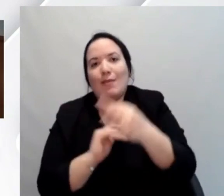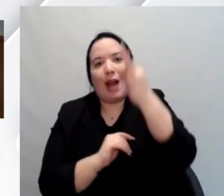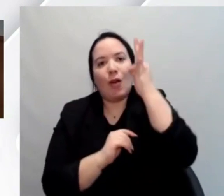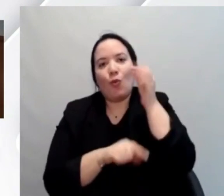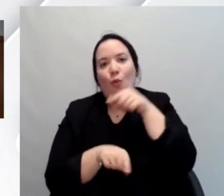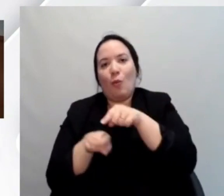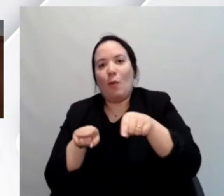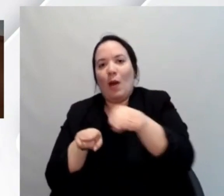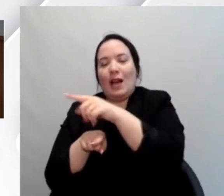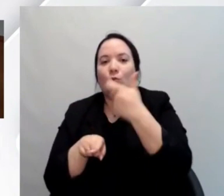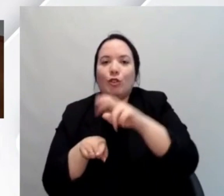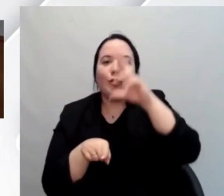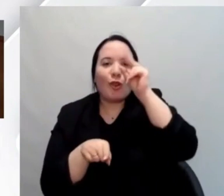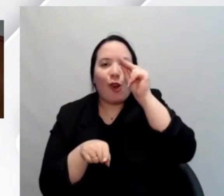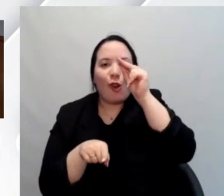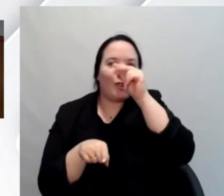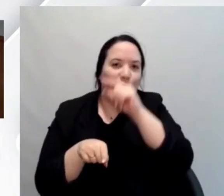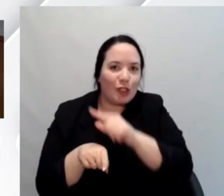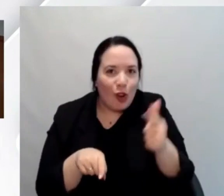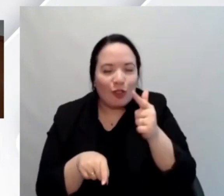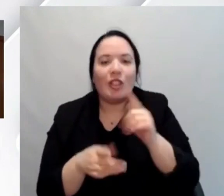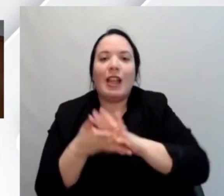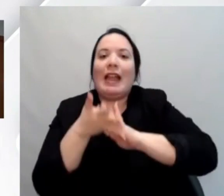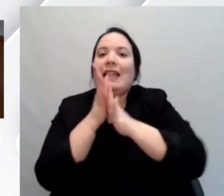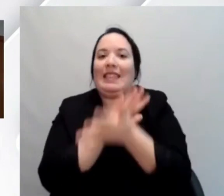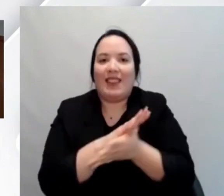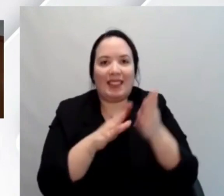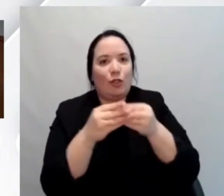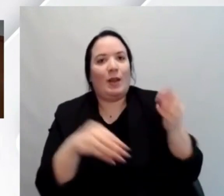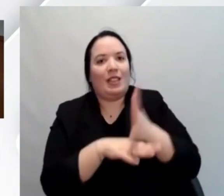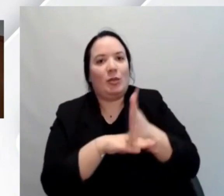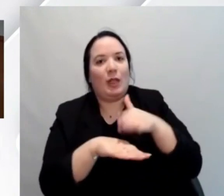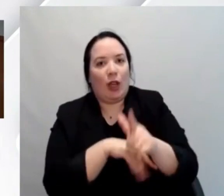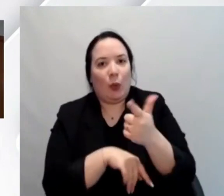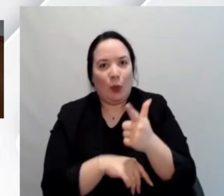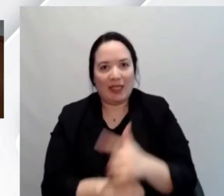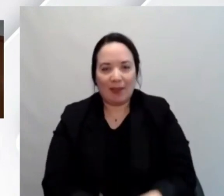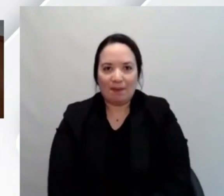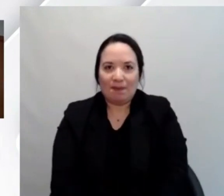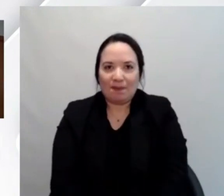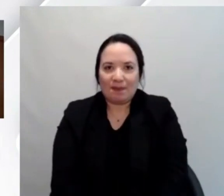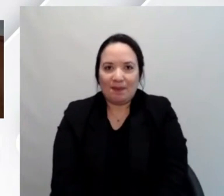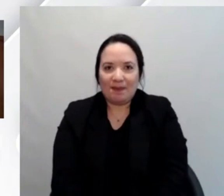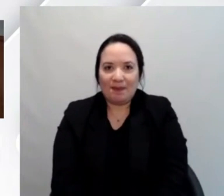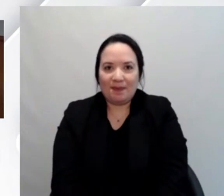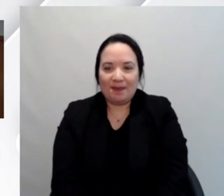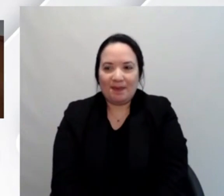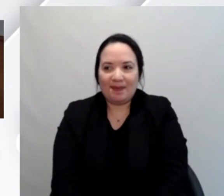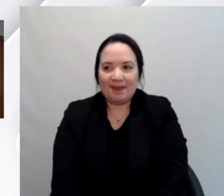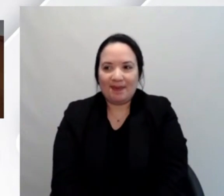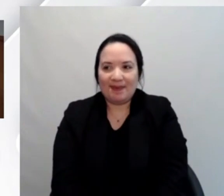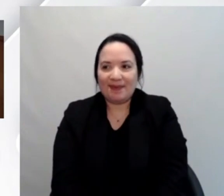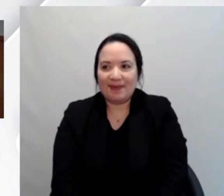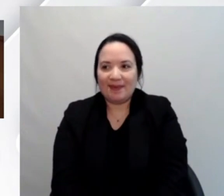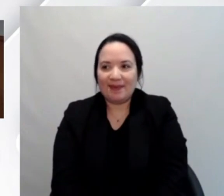mancata, in questo caso conoscenza, della corretta implementazione di prodotti e servizi. E su questo, grazie